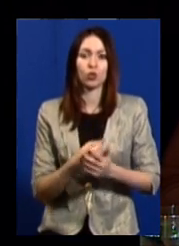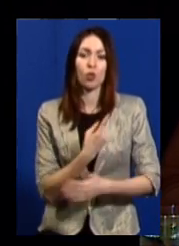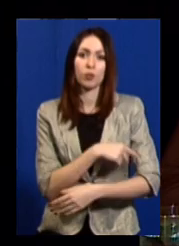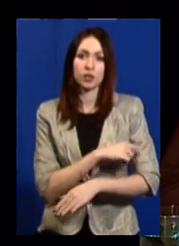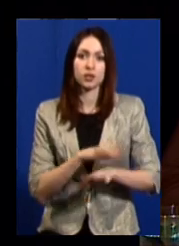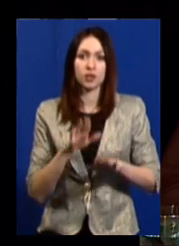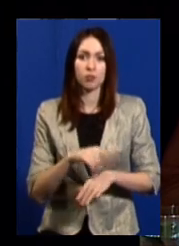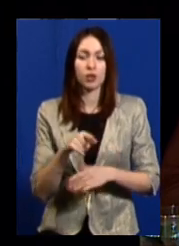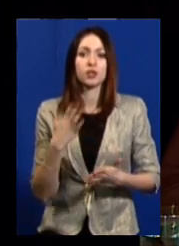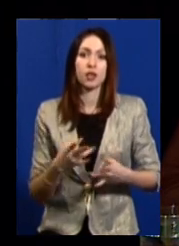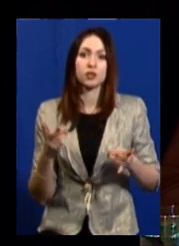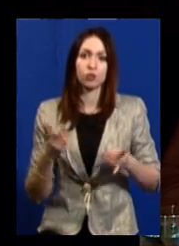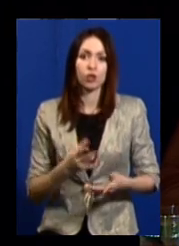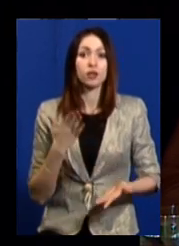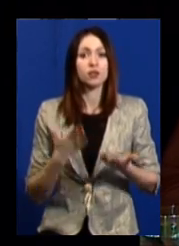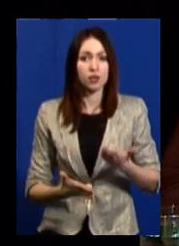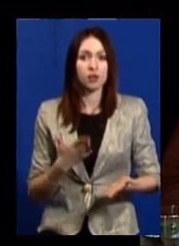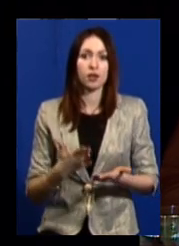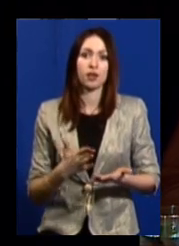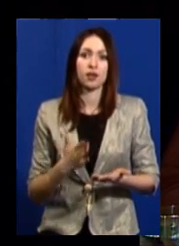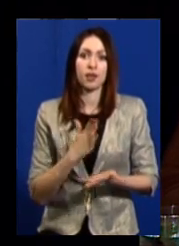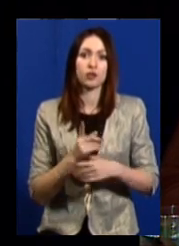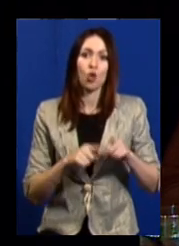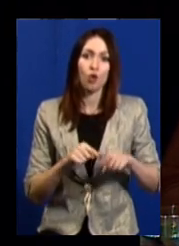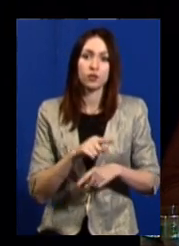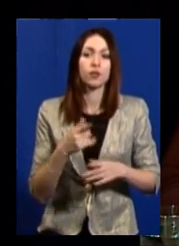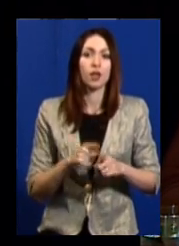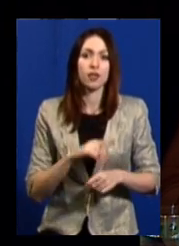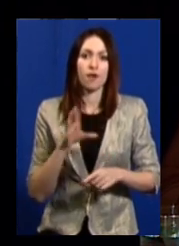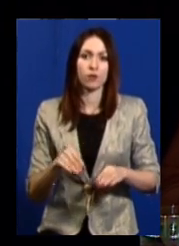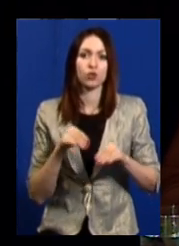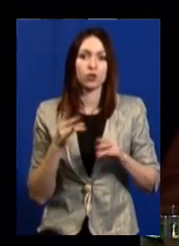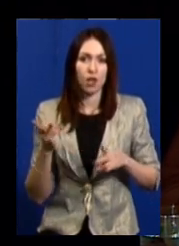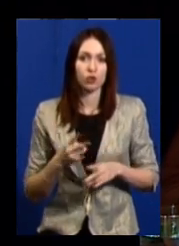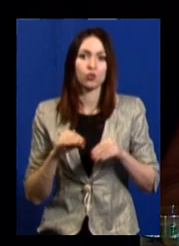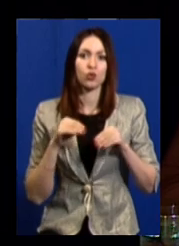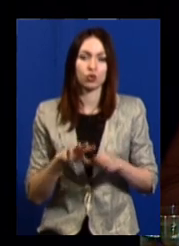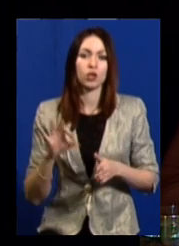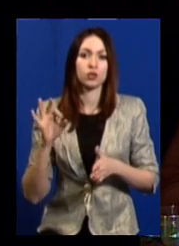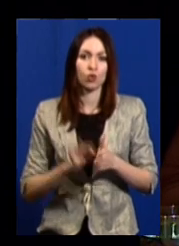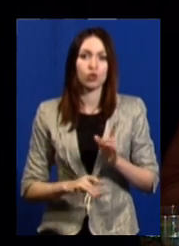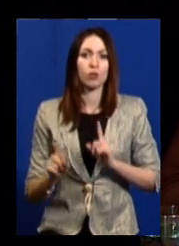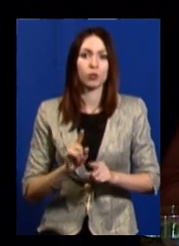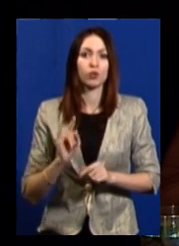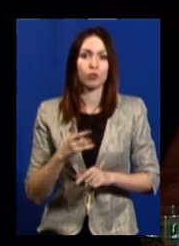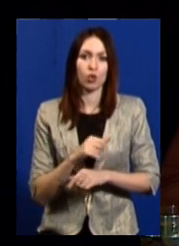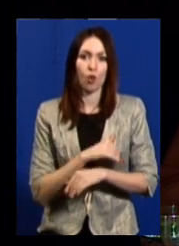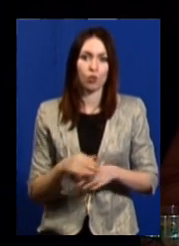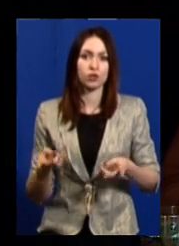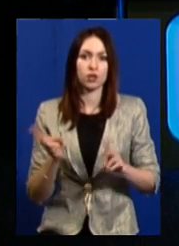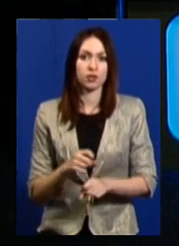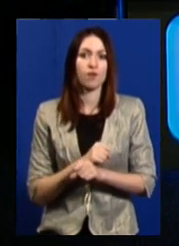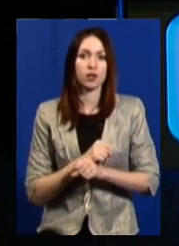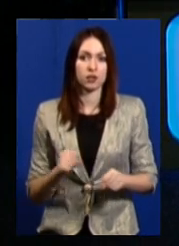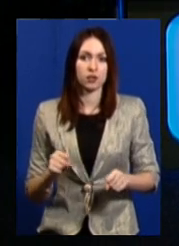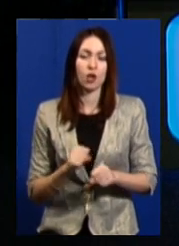закладів, якщо цього потребують, або знаходяться родичі, або це все повинно вирішуватись терміново, тому що дитину на вулиці залишати не можна.